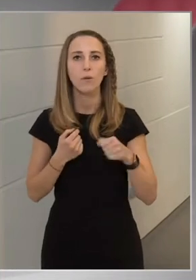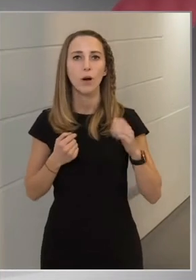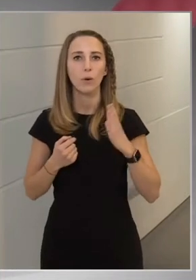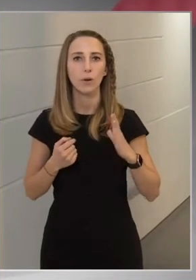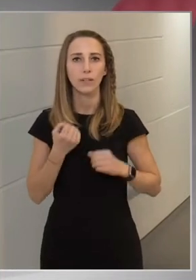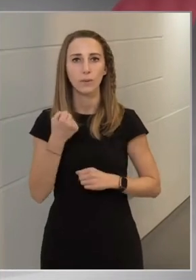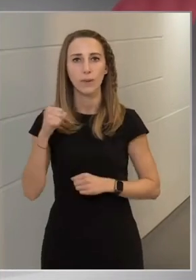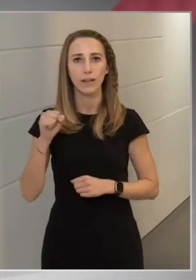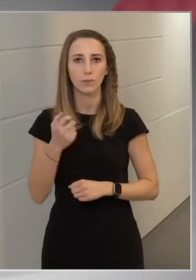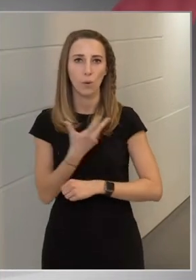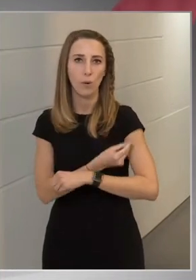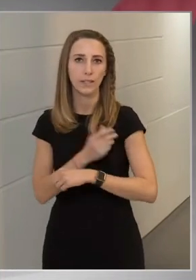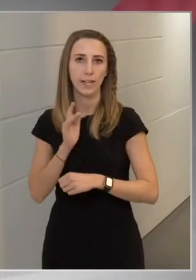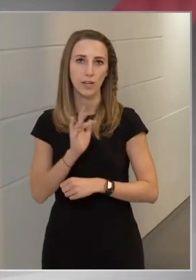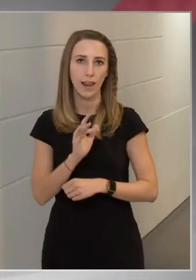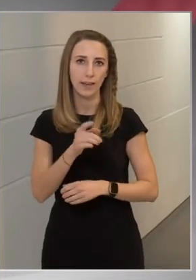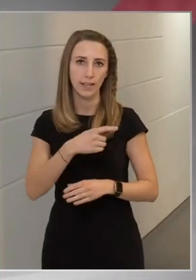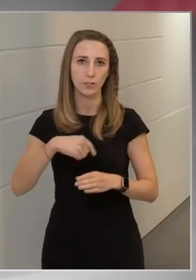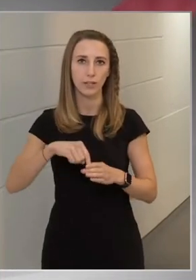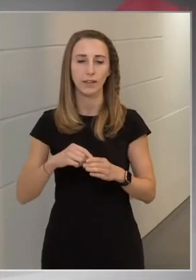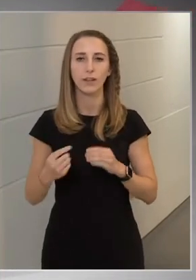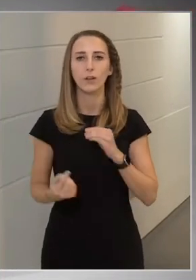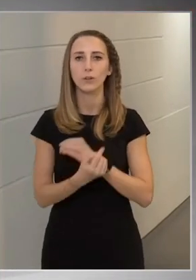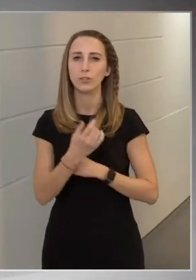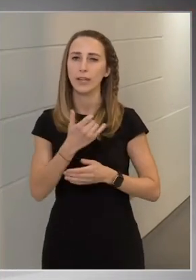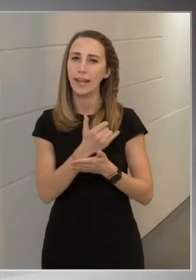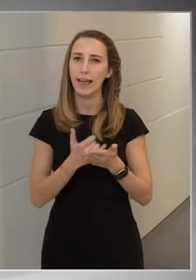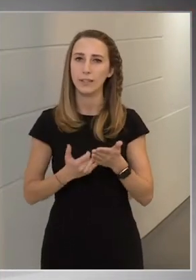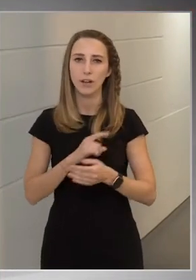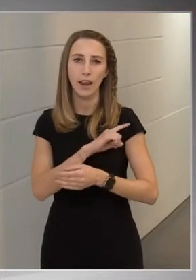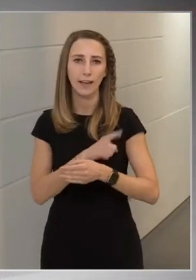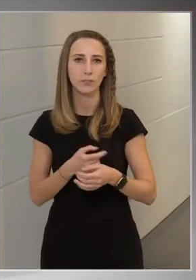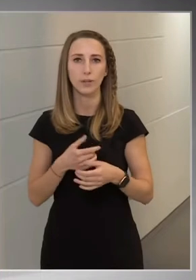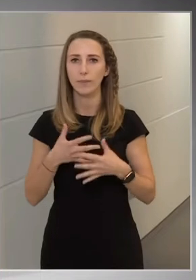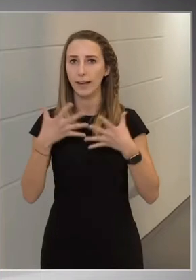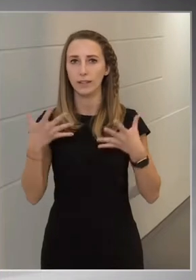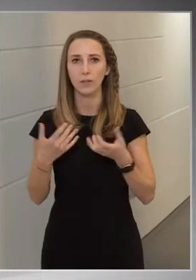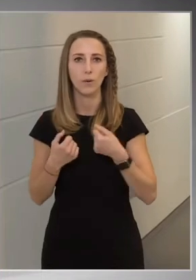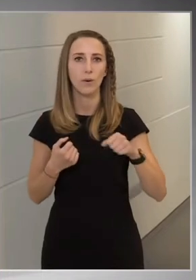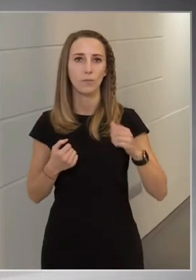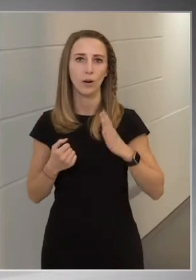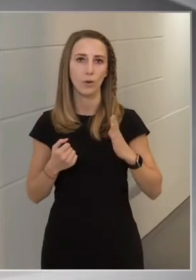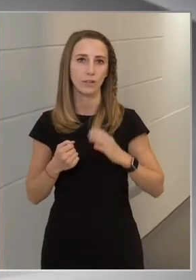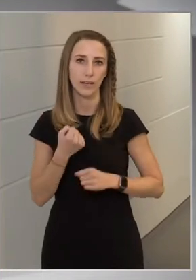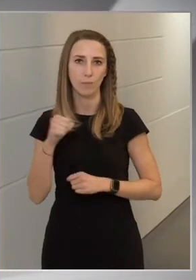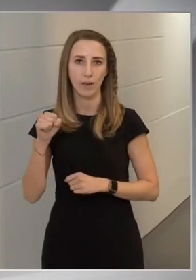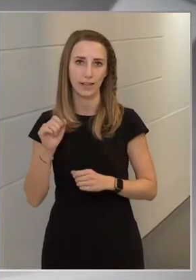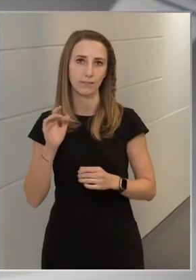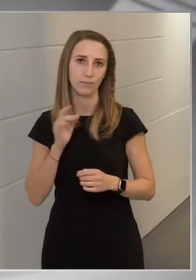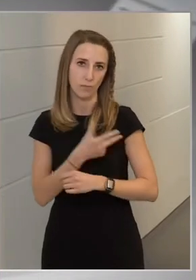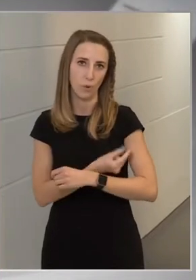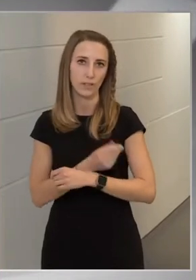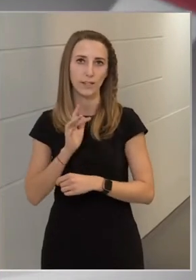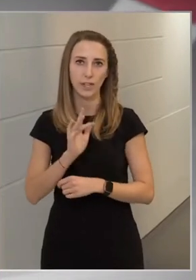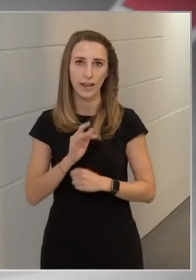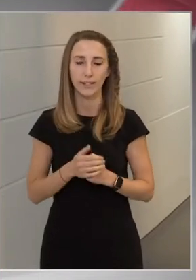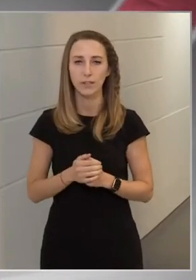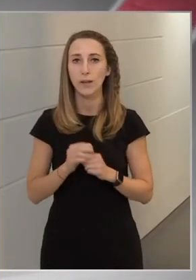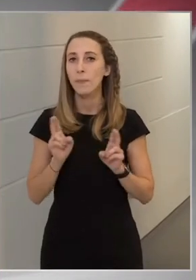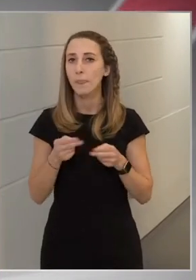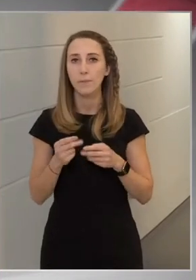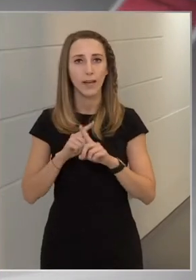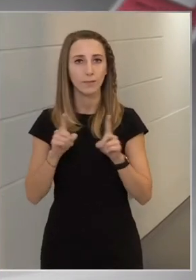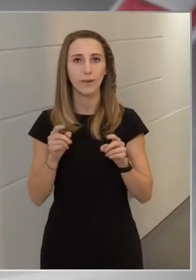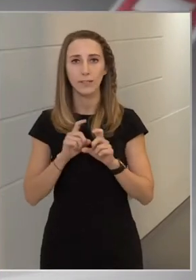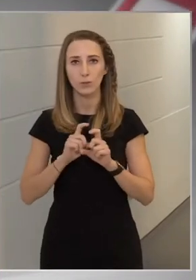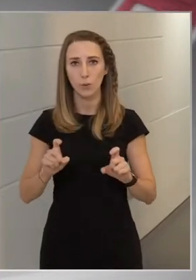pártok oltás ellenesek, különösen élesen a legerősebb és legnagyobb baloldali párt az, ami oltás ellenes. Ennek nem lehet más oka,